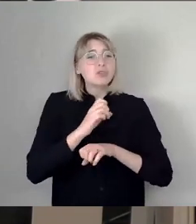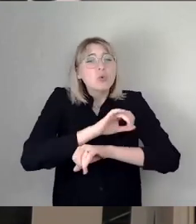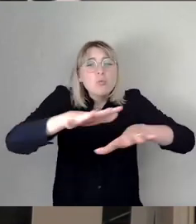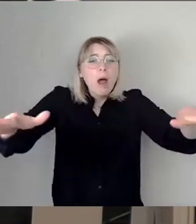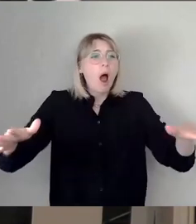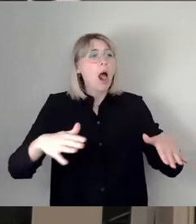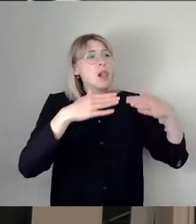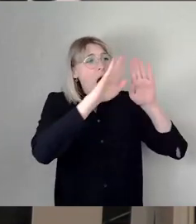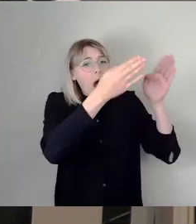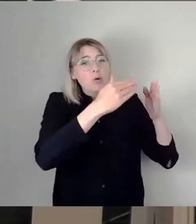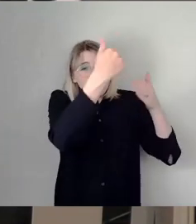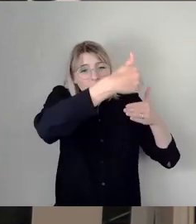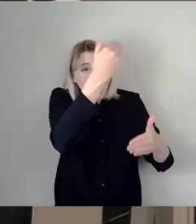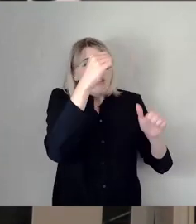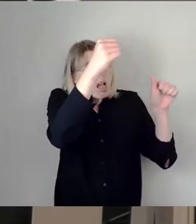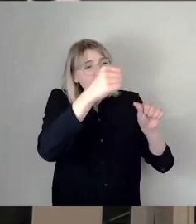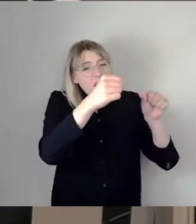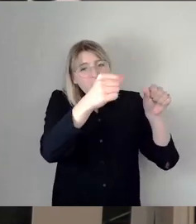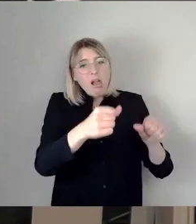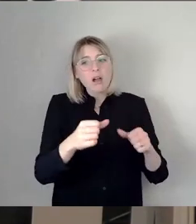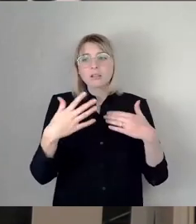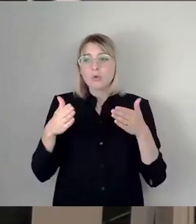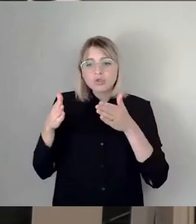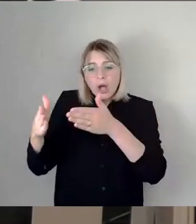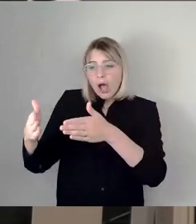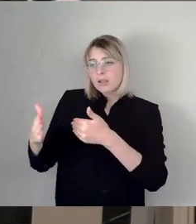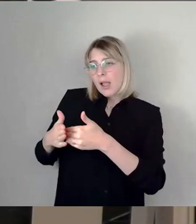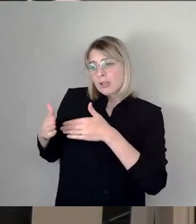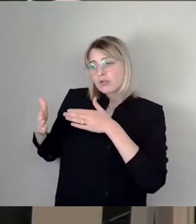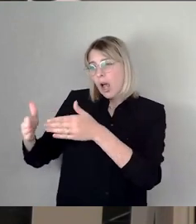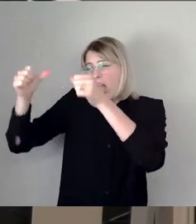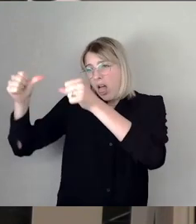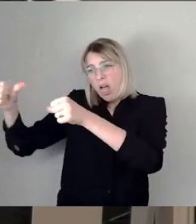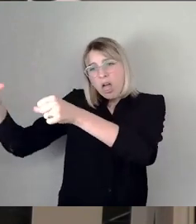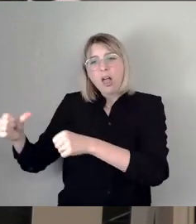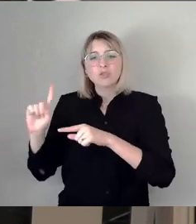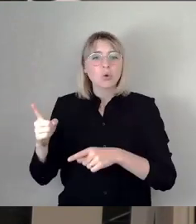wo in jeder Nebenstraße ein entsprechender